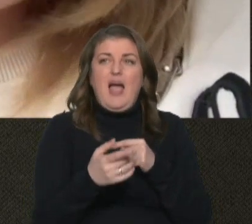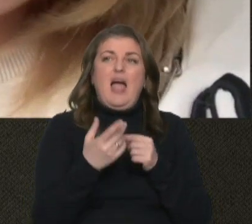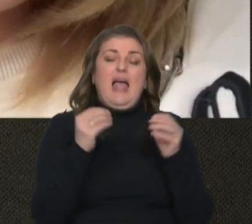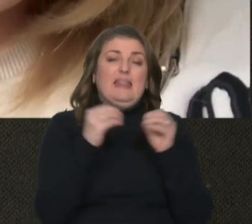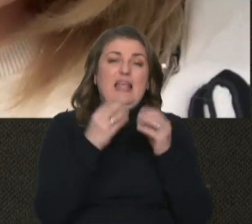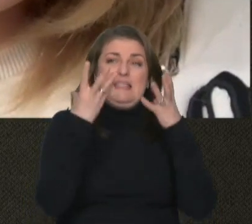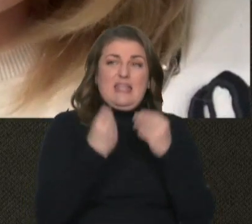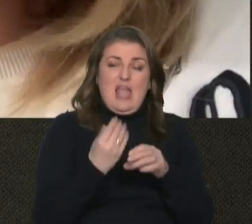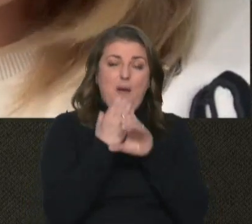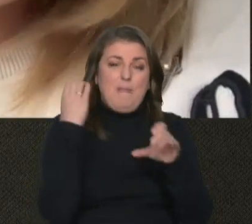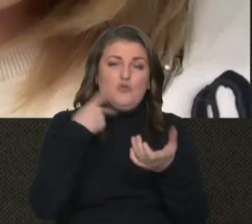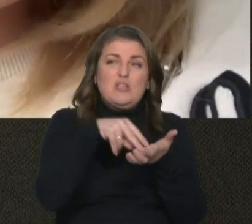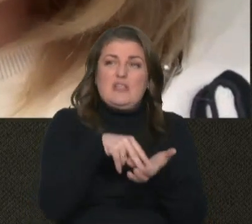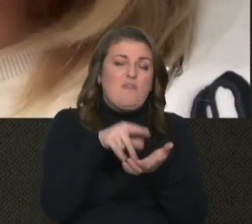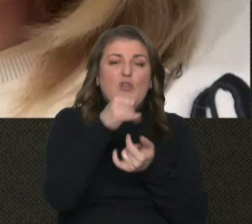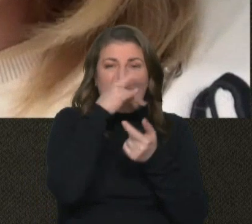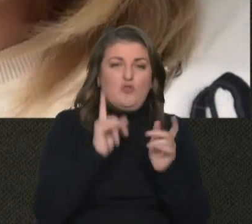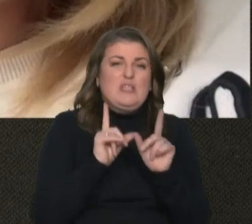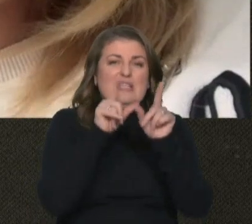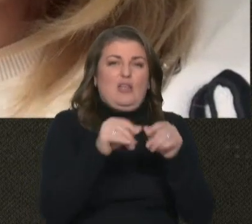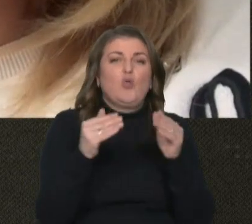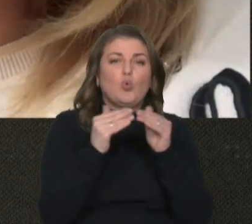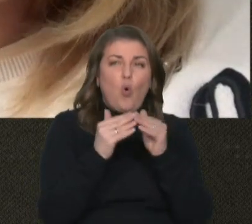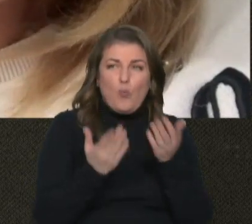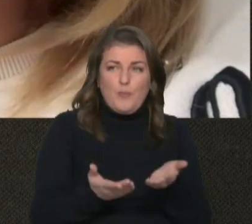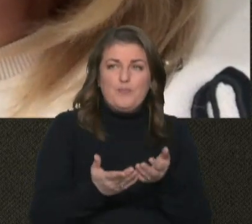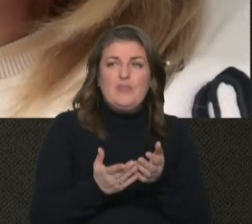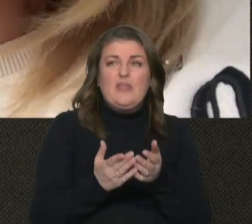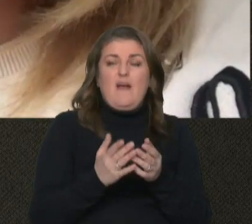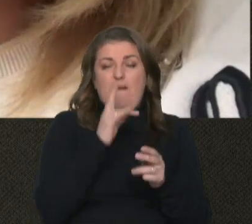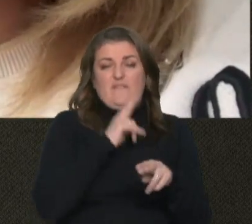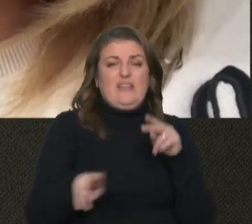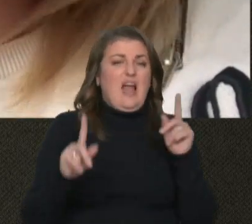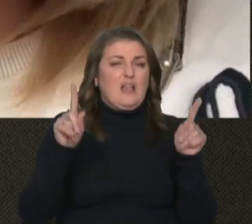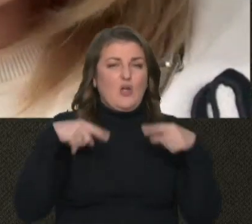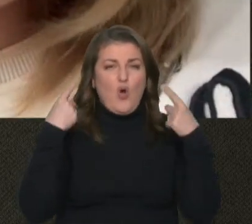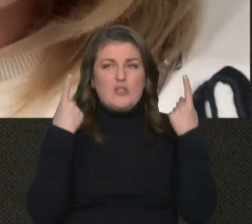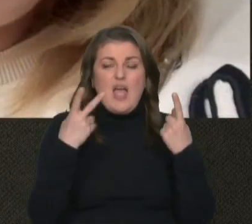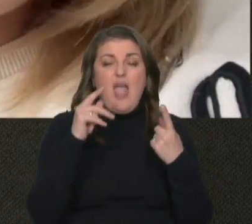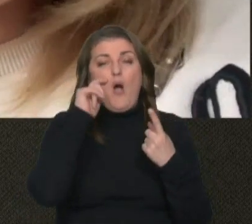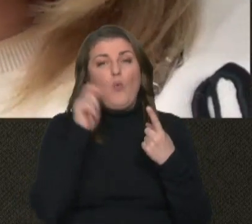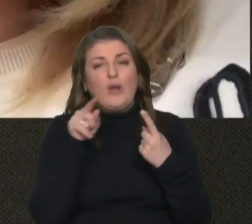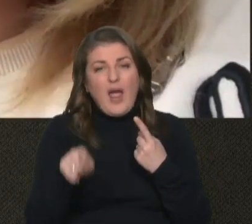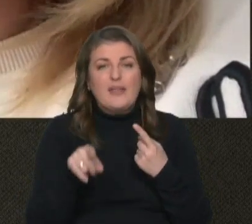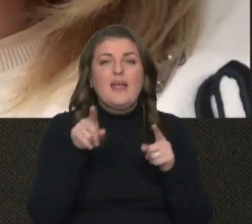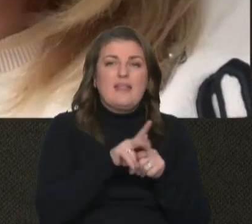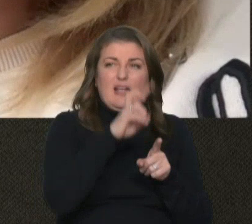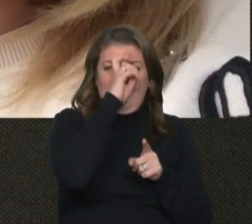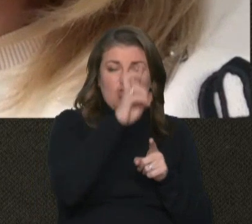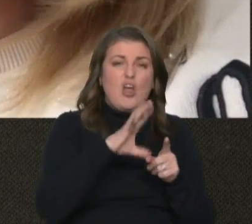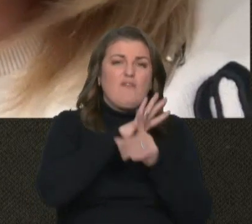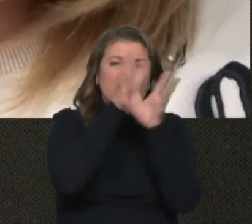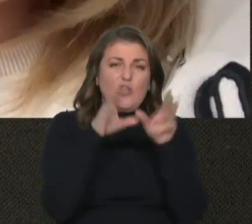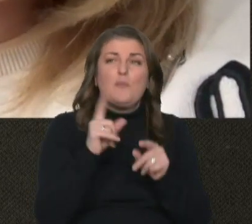10 днів машини ці вже стоять, вони не можуть заїхати додому. Втрати колосальні, як і України, і як держави в